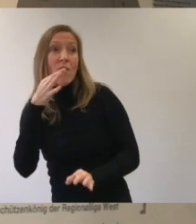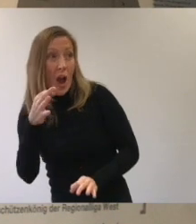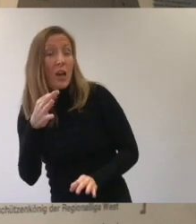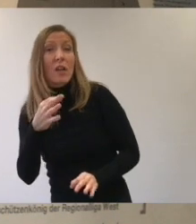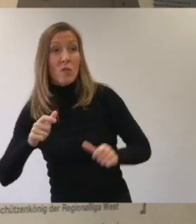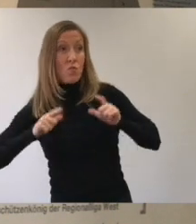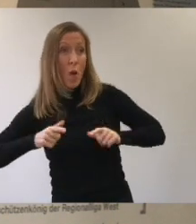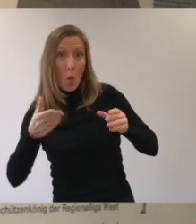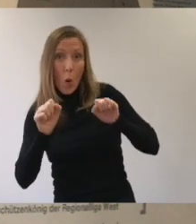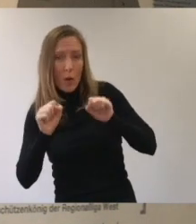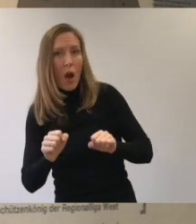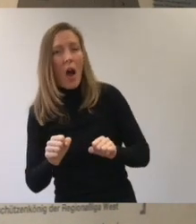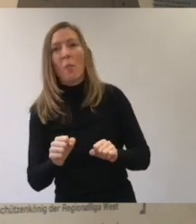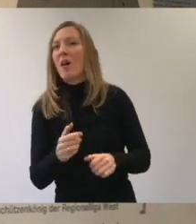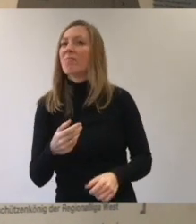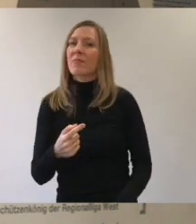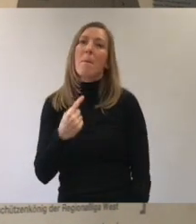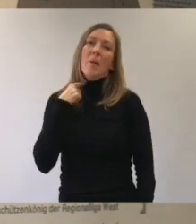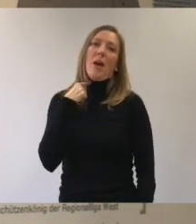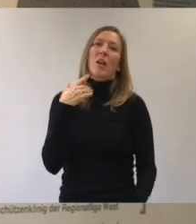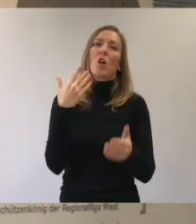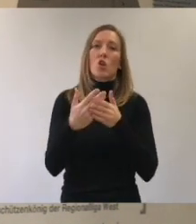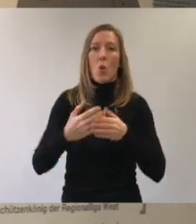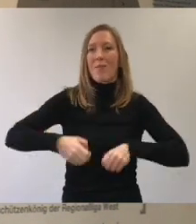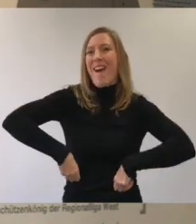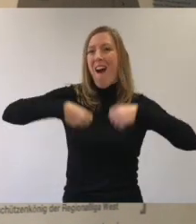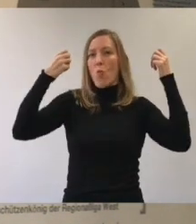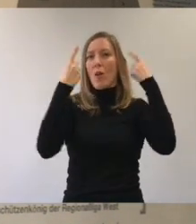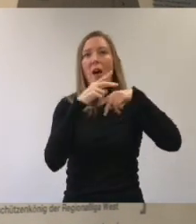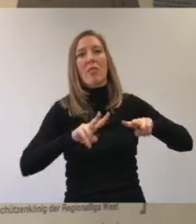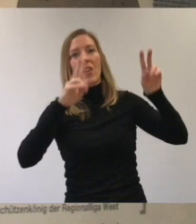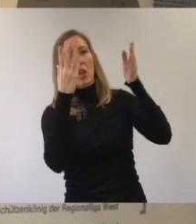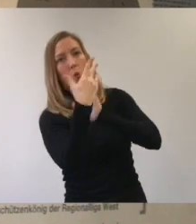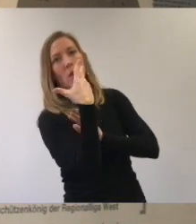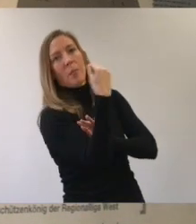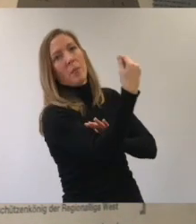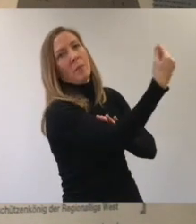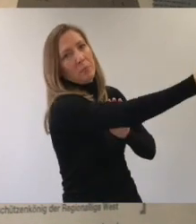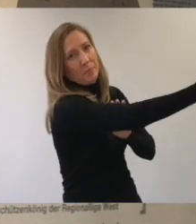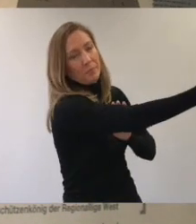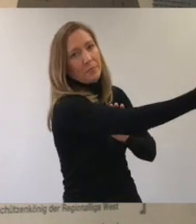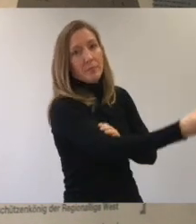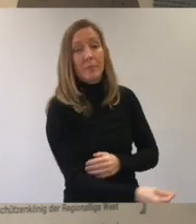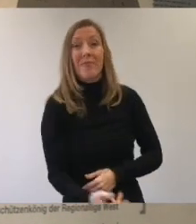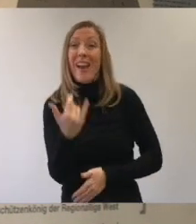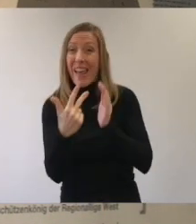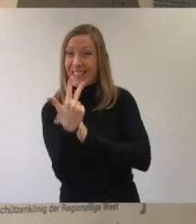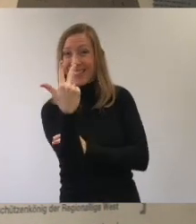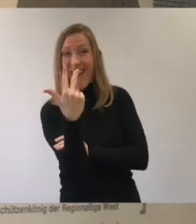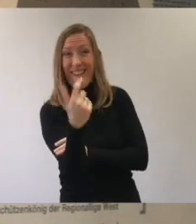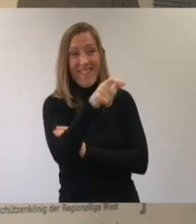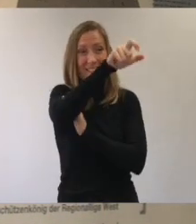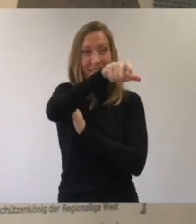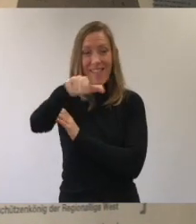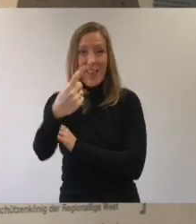und fragen nach einem Trikot. Aber die meisten Spieler haben ihr Trikot schon einem anderen Fan gegeben. Die letzten drei Spieler